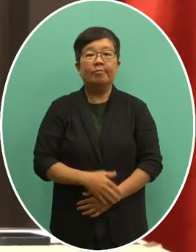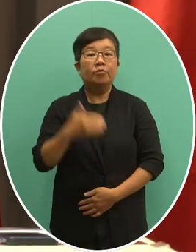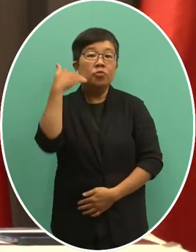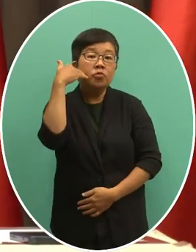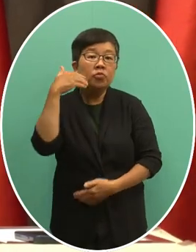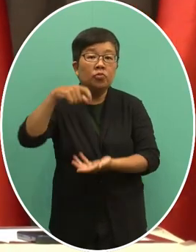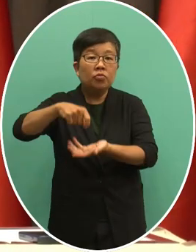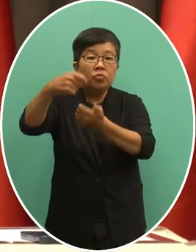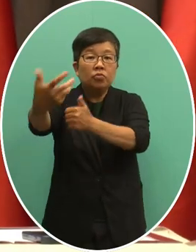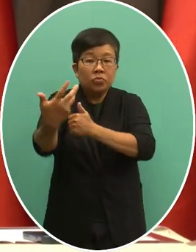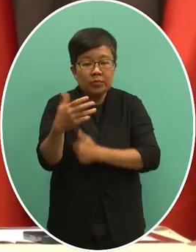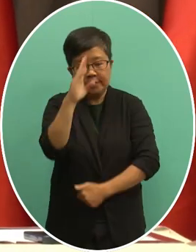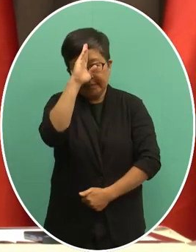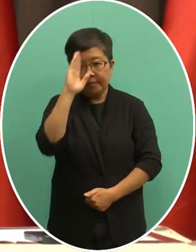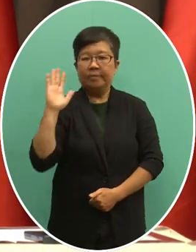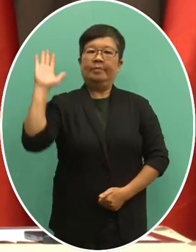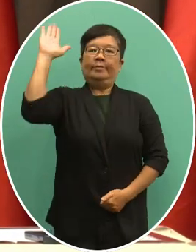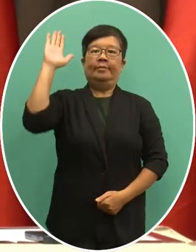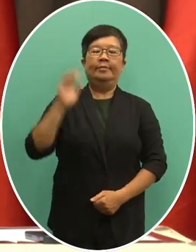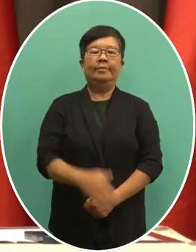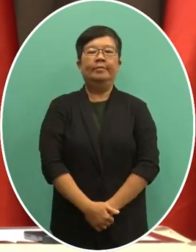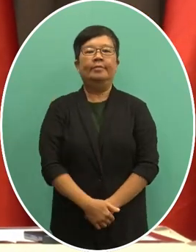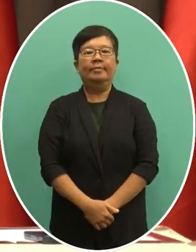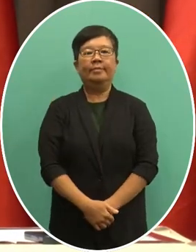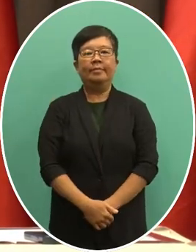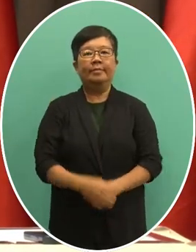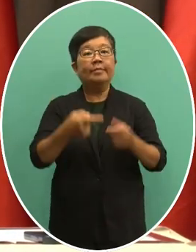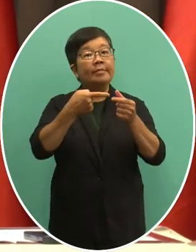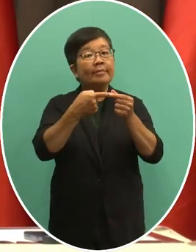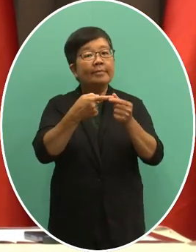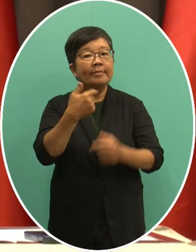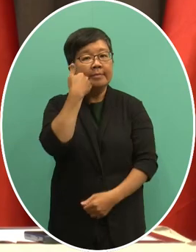有提问的朋友是不是请举手第一位